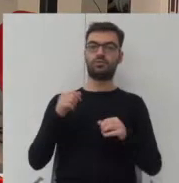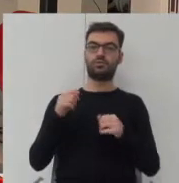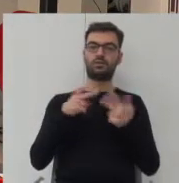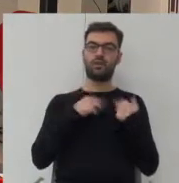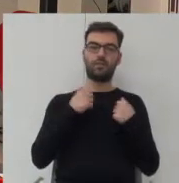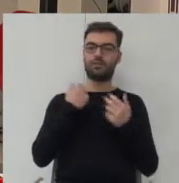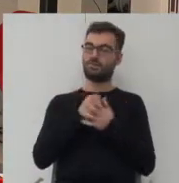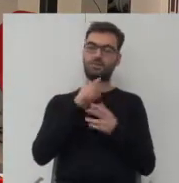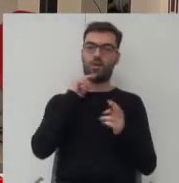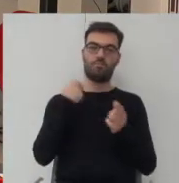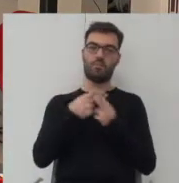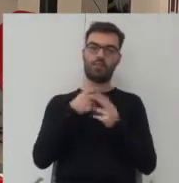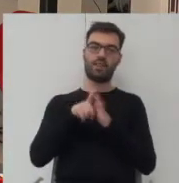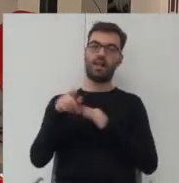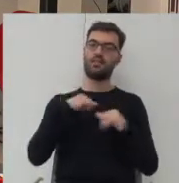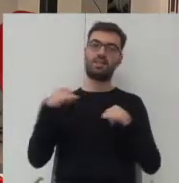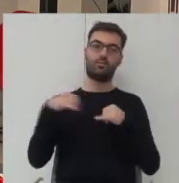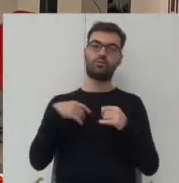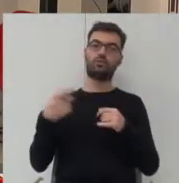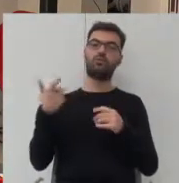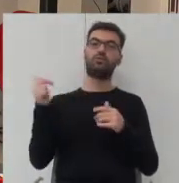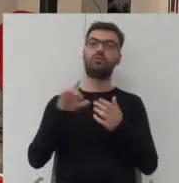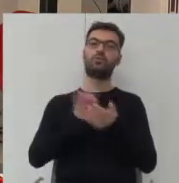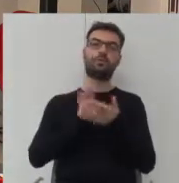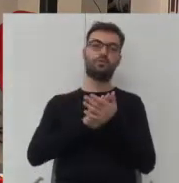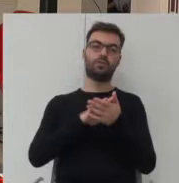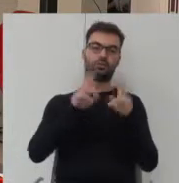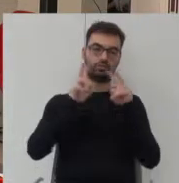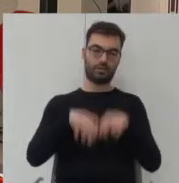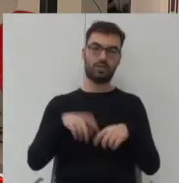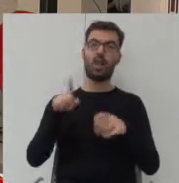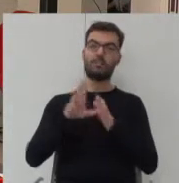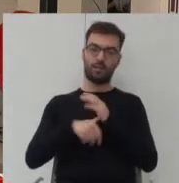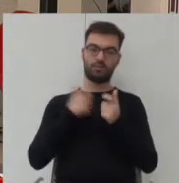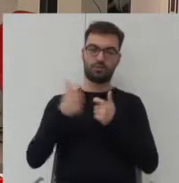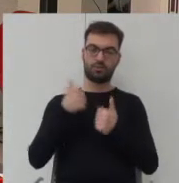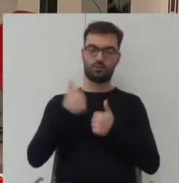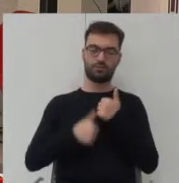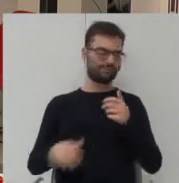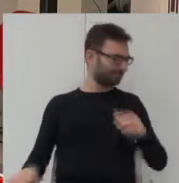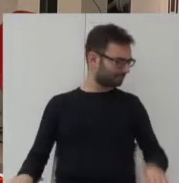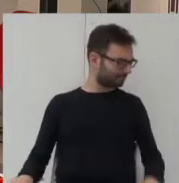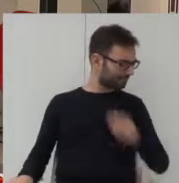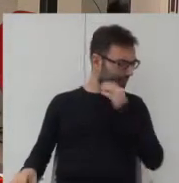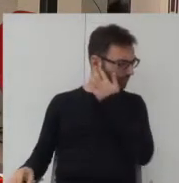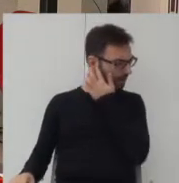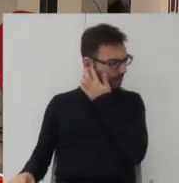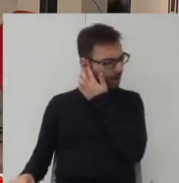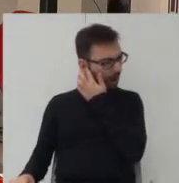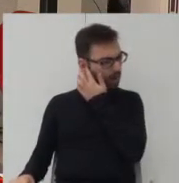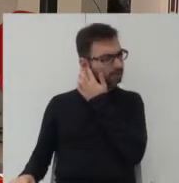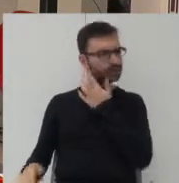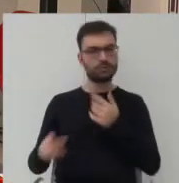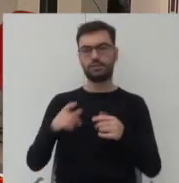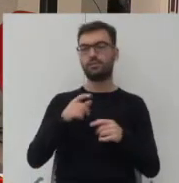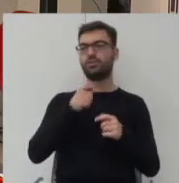odpowiedzi dla samorządu miasta co mają zapisać w studium ale miasto zrobiło plebiscyt znaczy się sondaż bardzo obszerny